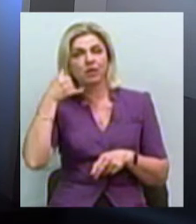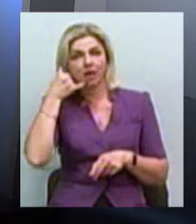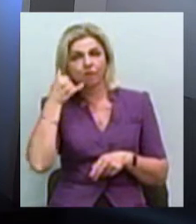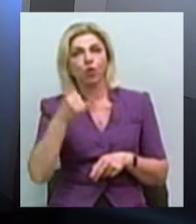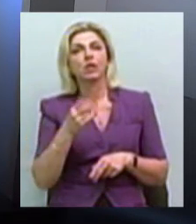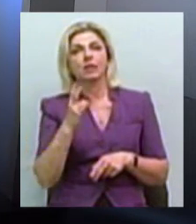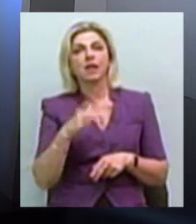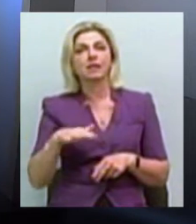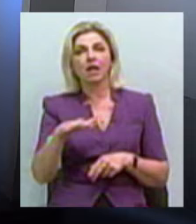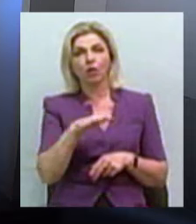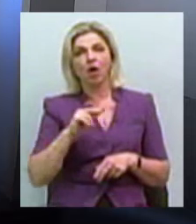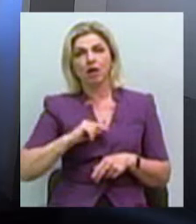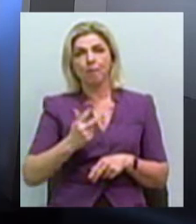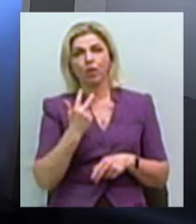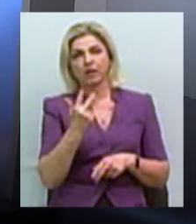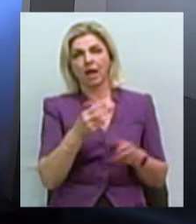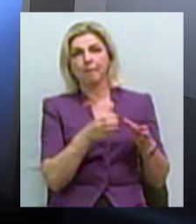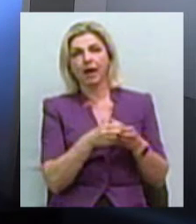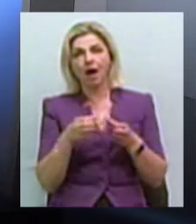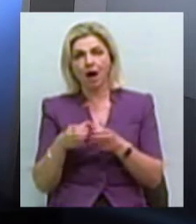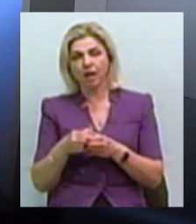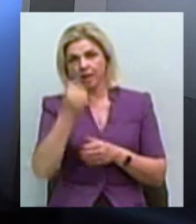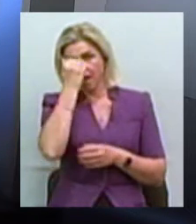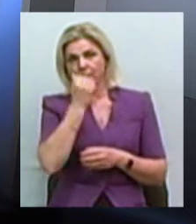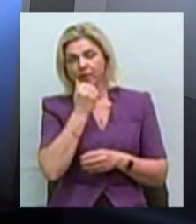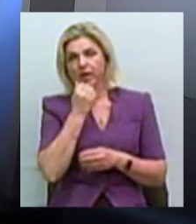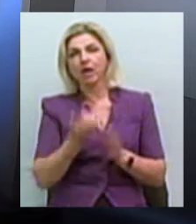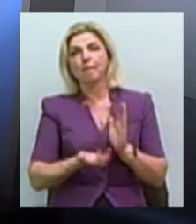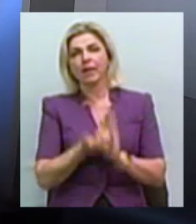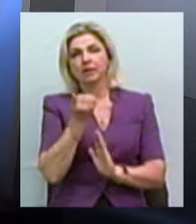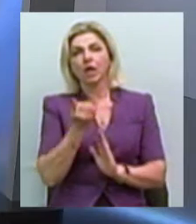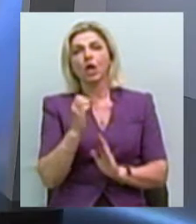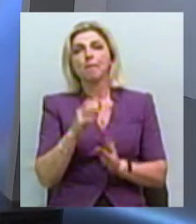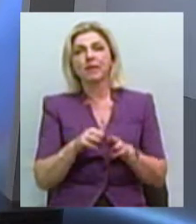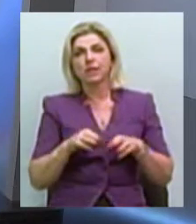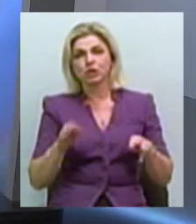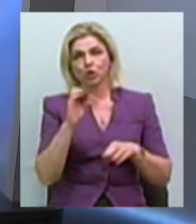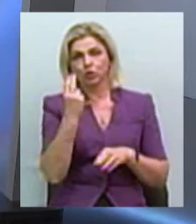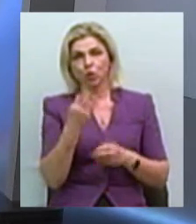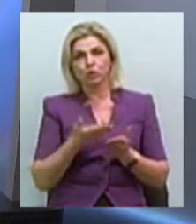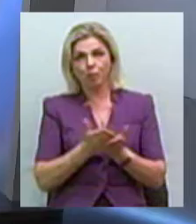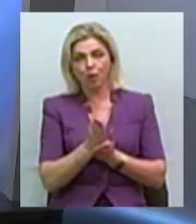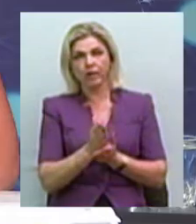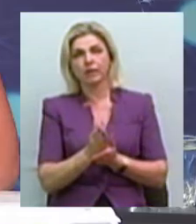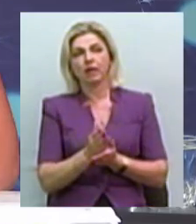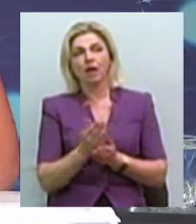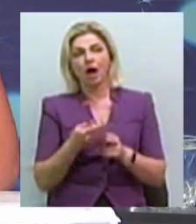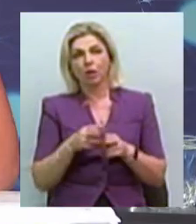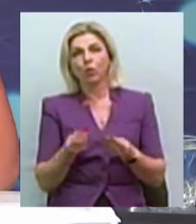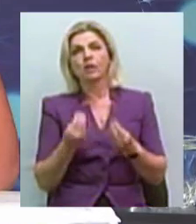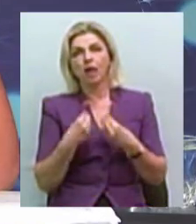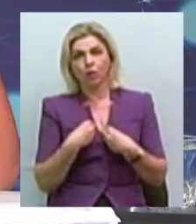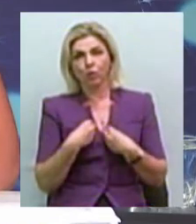території області три мобільних бригади. Завдяки підтриманці Міністерів соціальної політики України та фонду ООН у галузі народонаселення, які нам дають